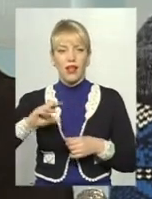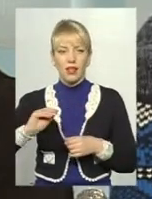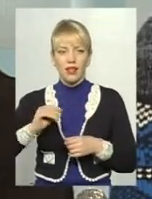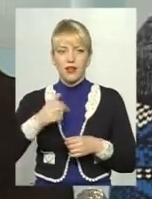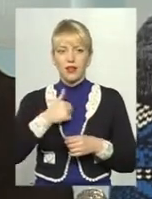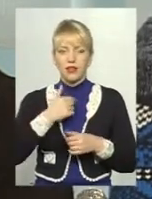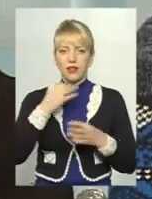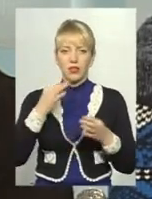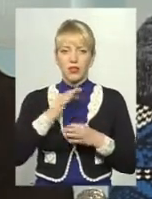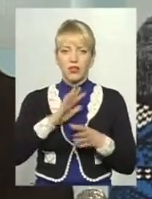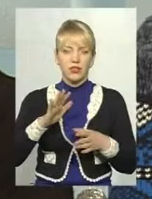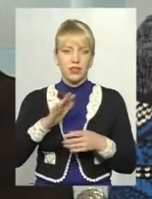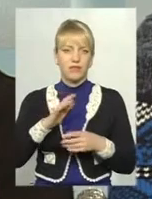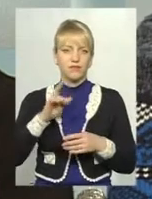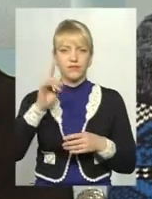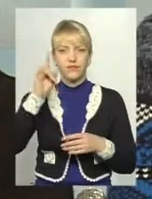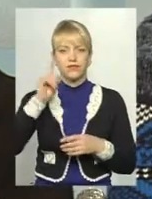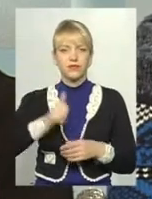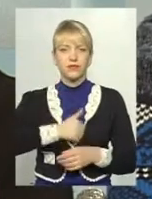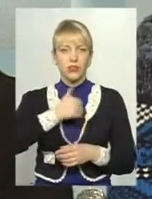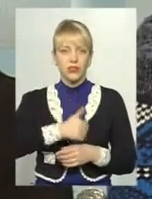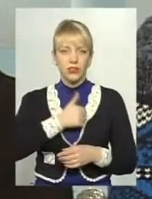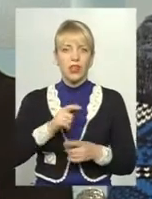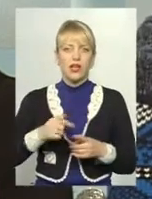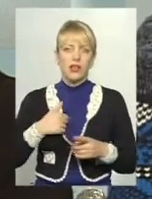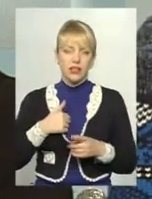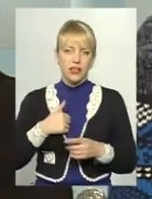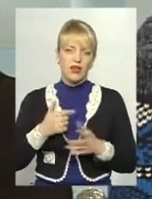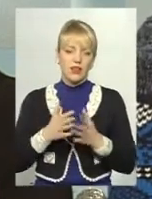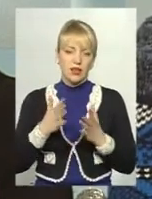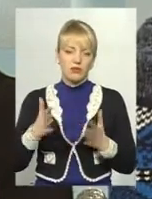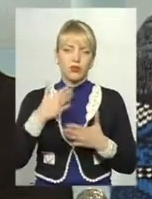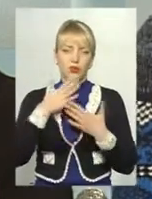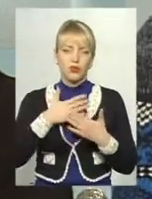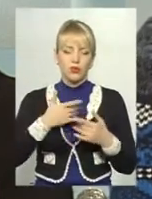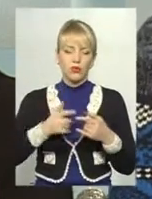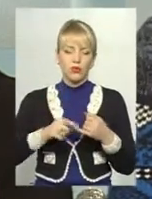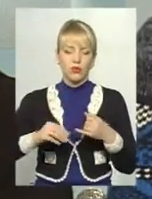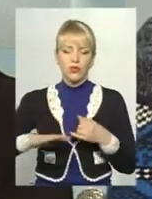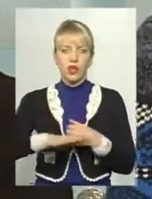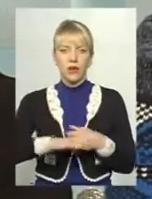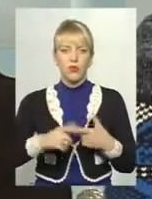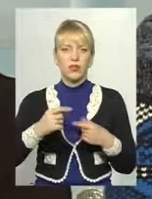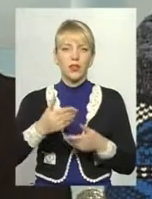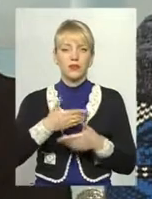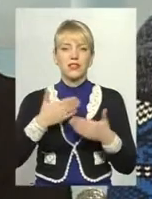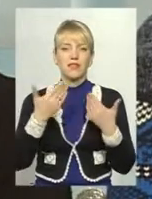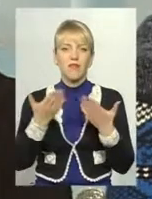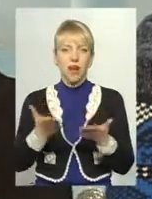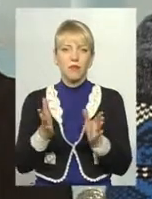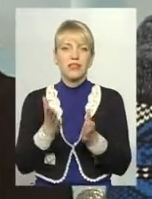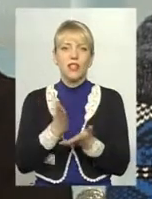мені, я ніколи не пантуюсь і не кривлю душею. Я найбільше люблю ту землю, де зараз ми з вами знаходимося. І